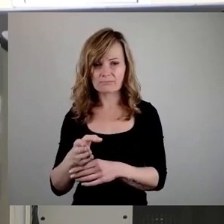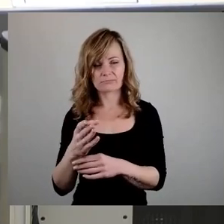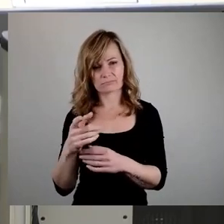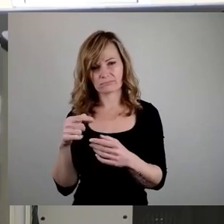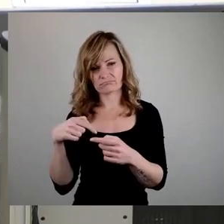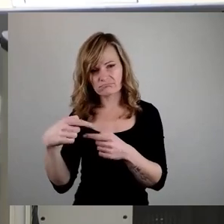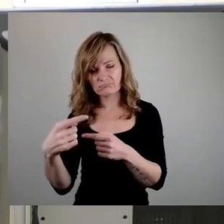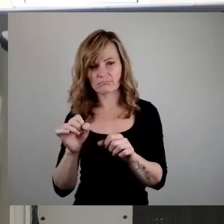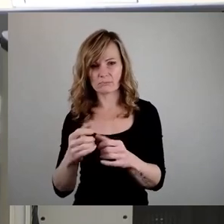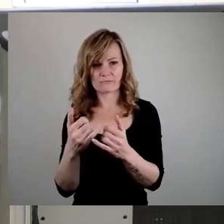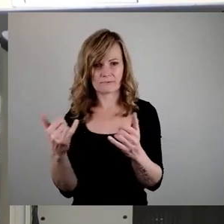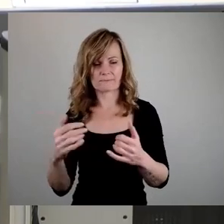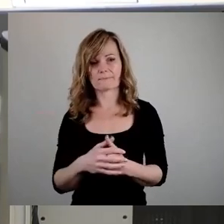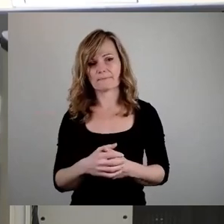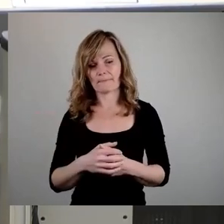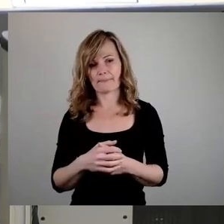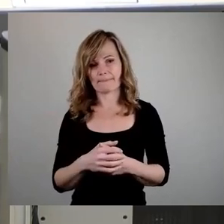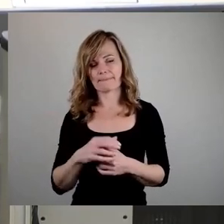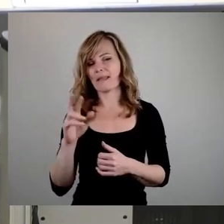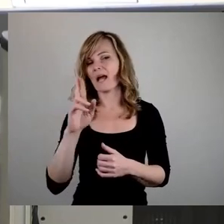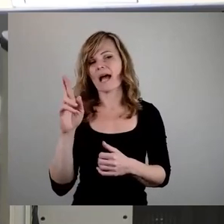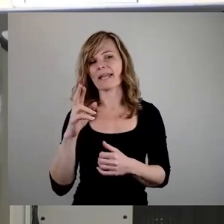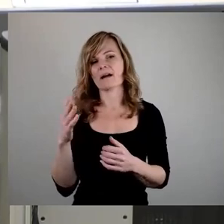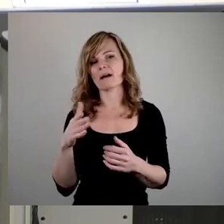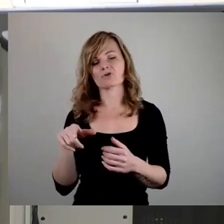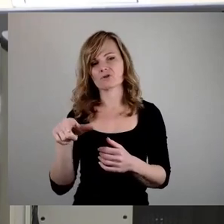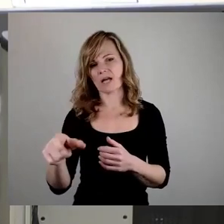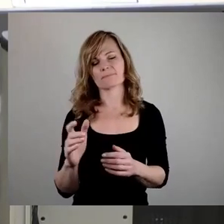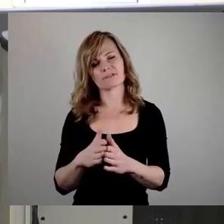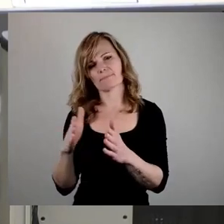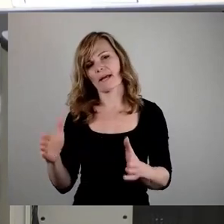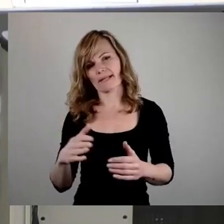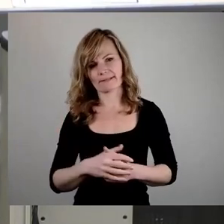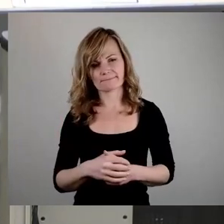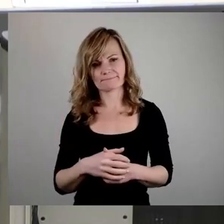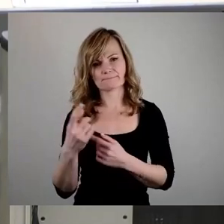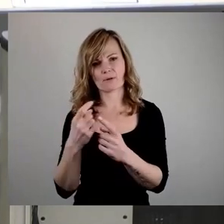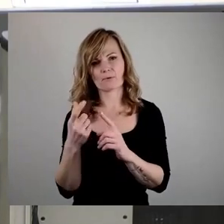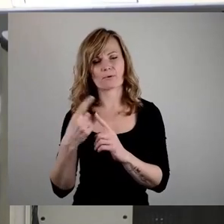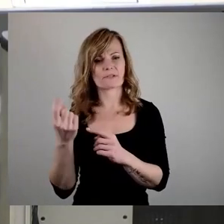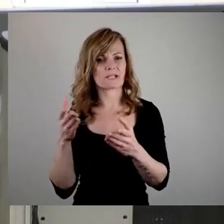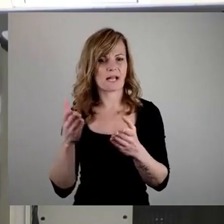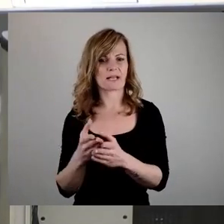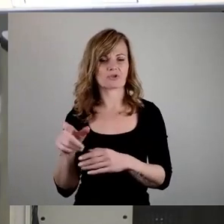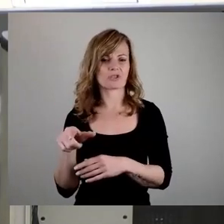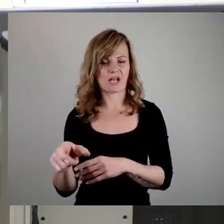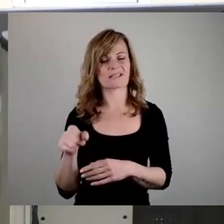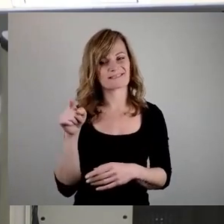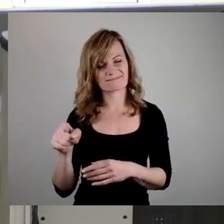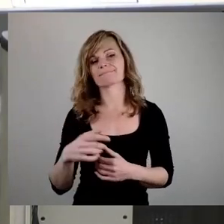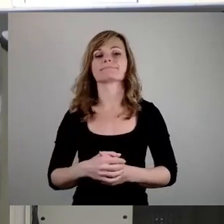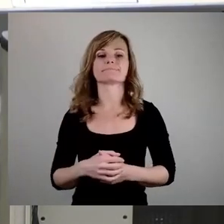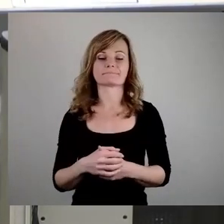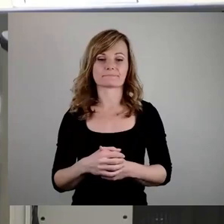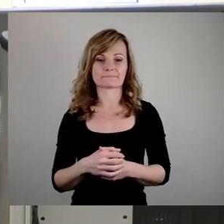Da reden wir jetzt gar nicht von der Reigler Straße, dort ist es ein bisschen breit. Aber wir reden von der Lockwitz-Talstraße. So, nachdem